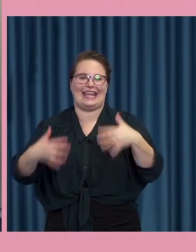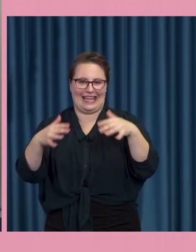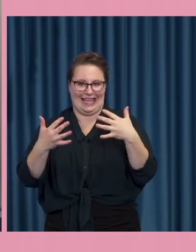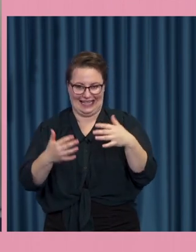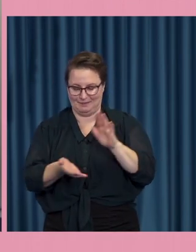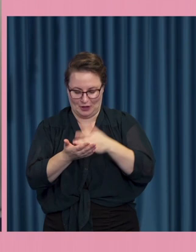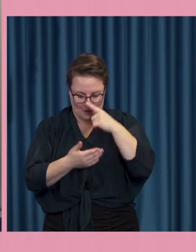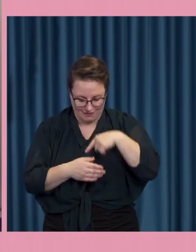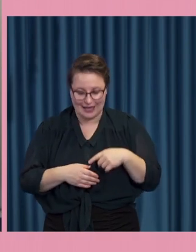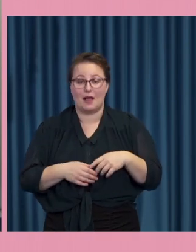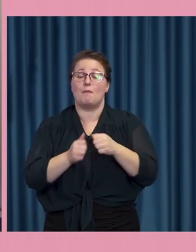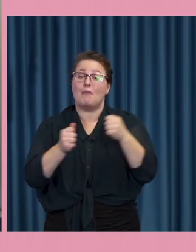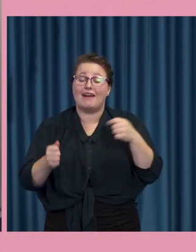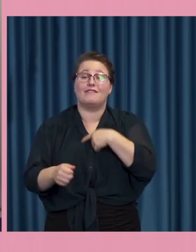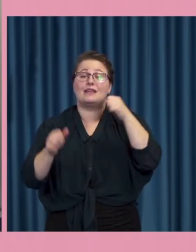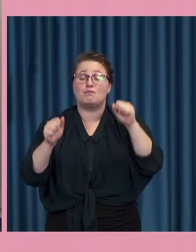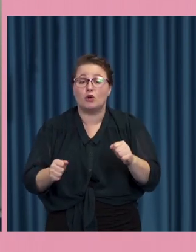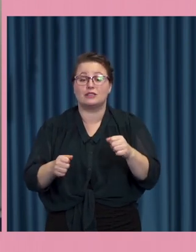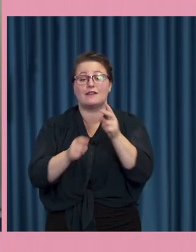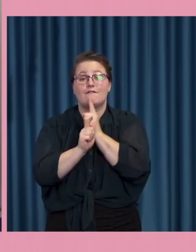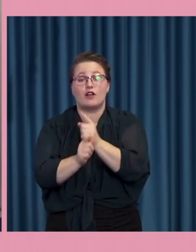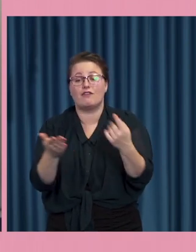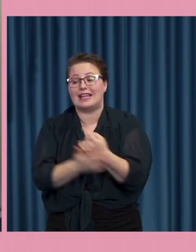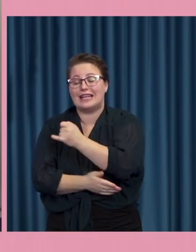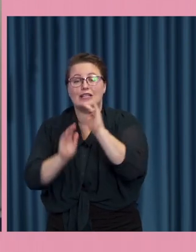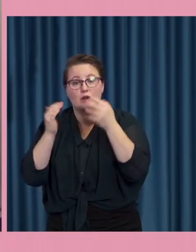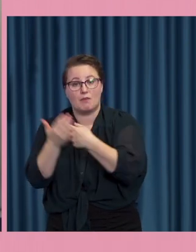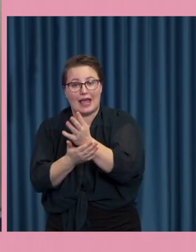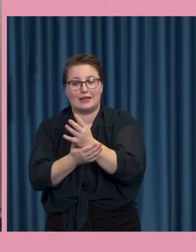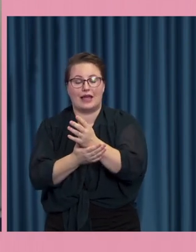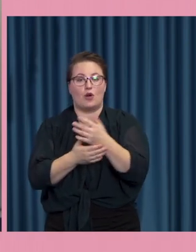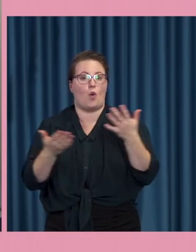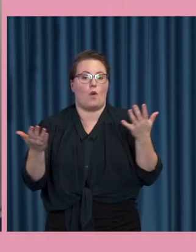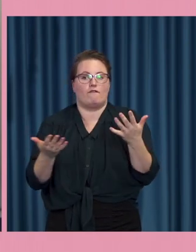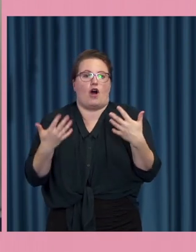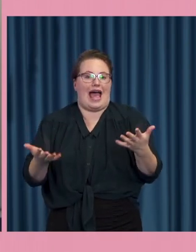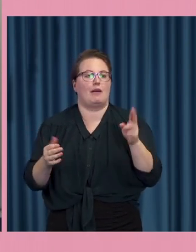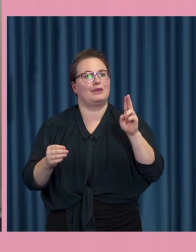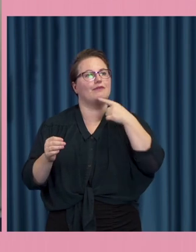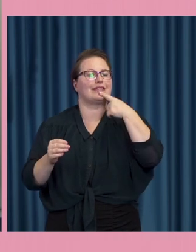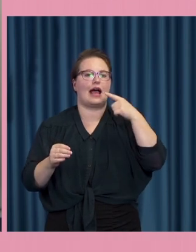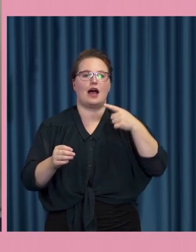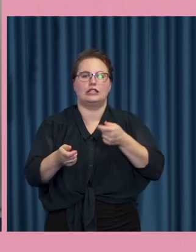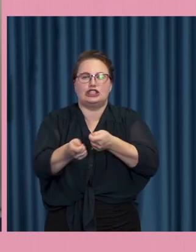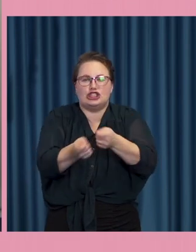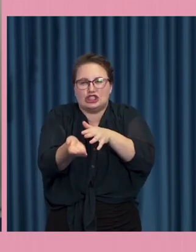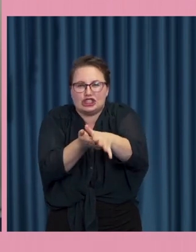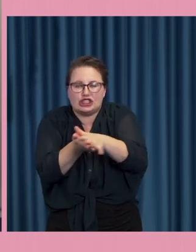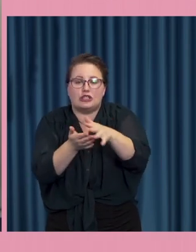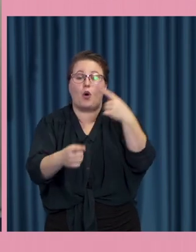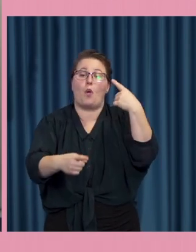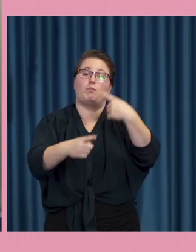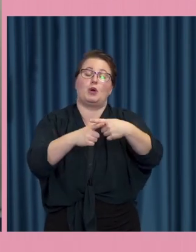och ge offentlighet åt det som är informationsangrepp och manipulation ja